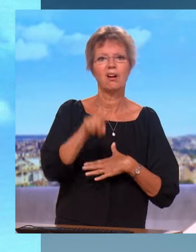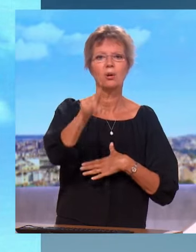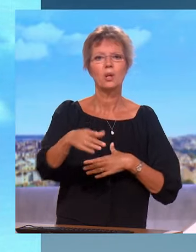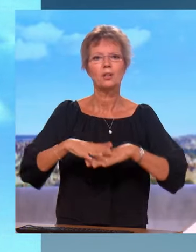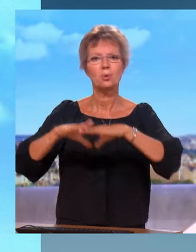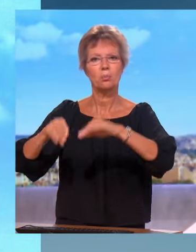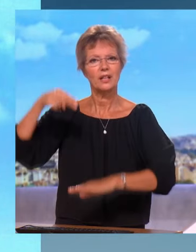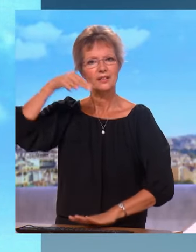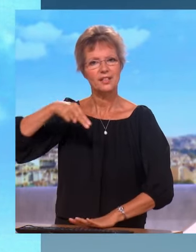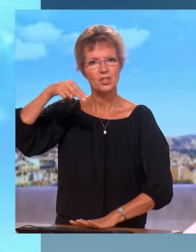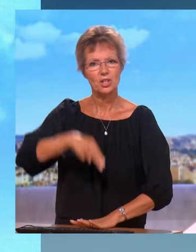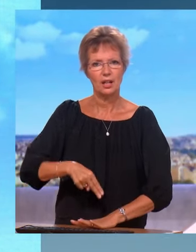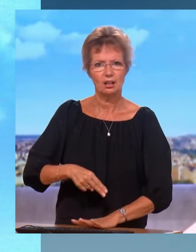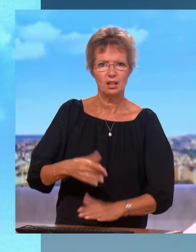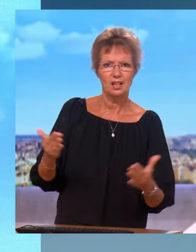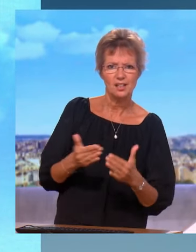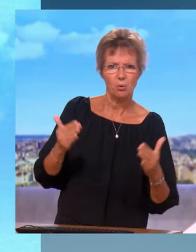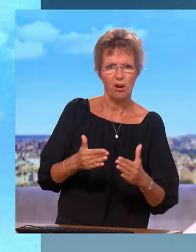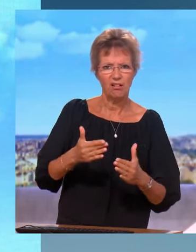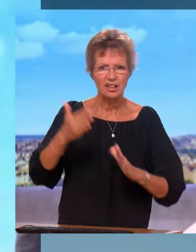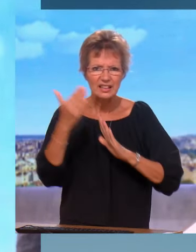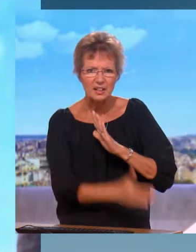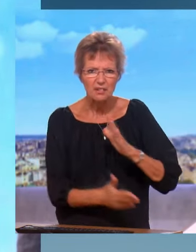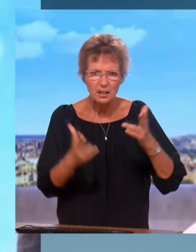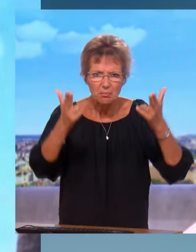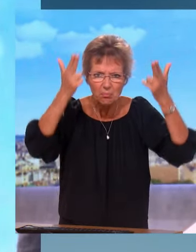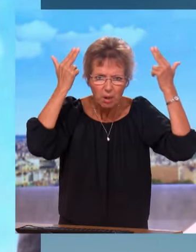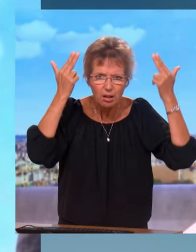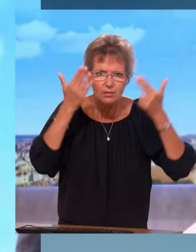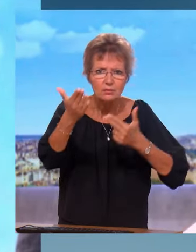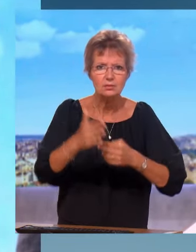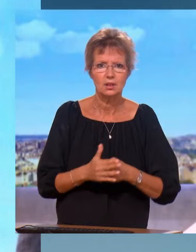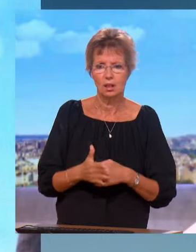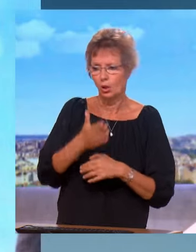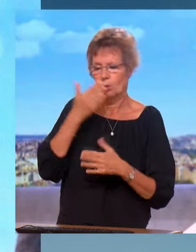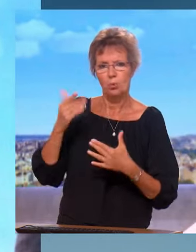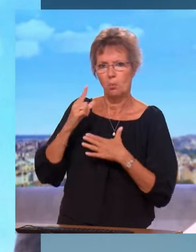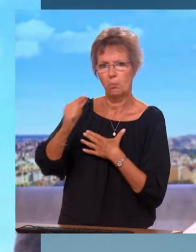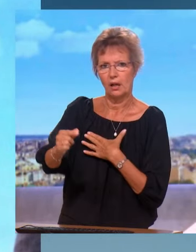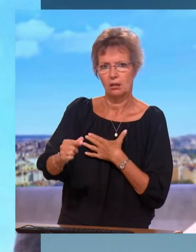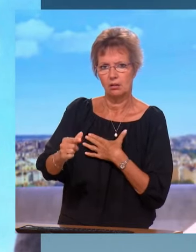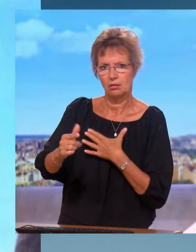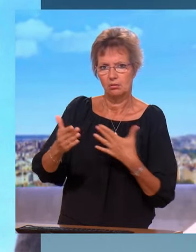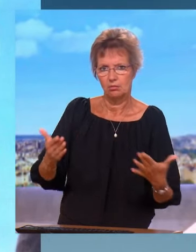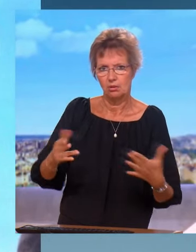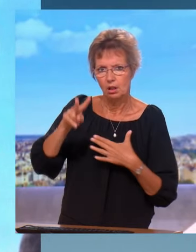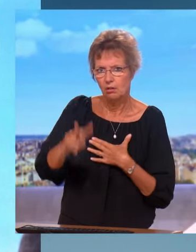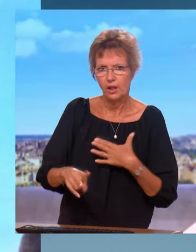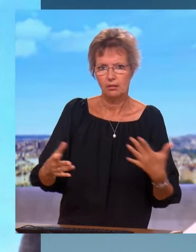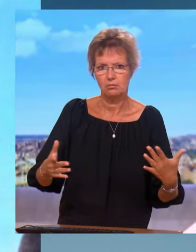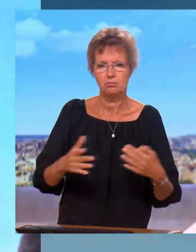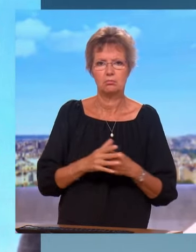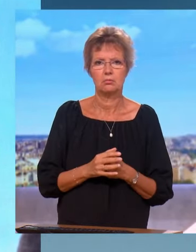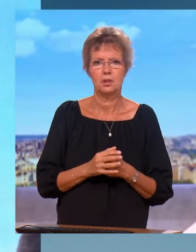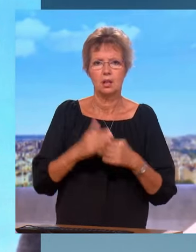décision de raison ou c'est une abdication, une défaite pour la France ? Écoutez, si notre présence n'est plus souhaitée, nous ne devons pas y rester. Je ne comprends pas comment nous n'avons pas pu